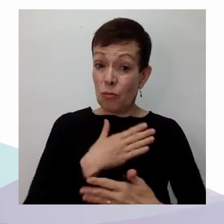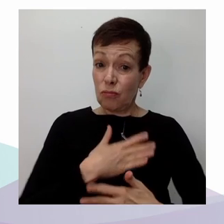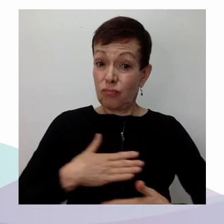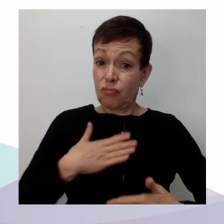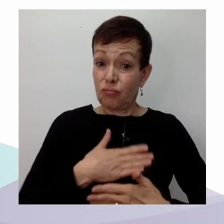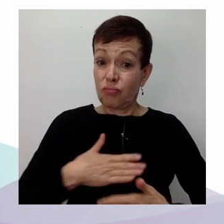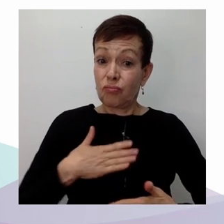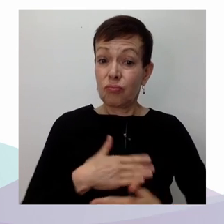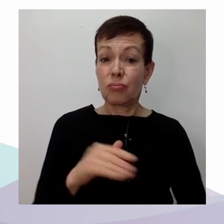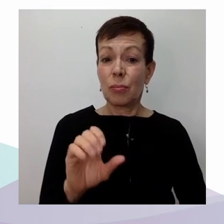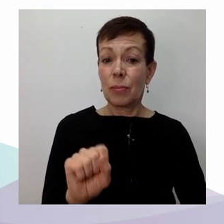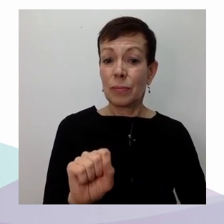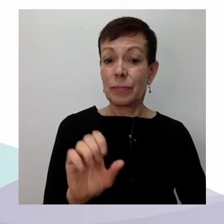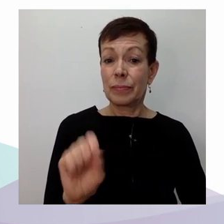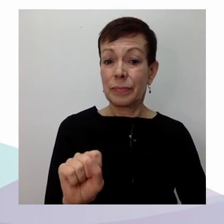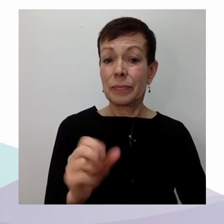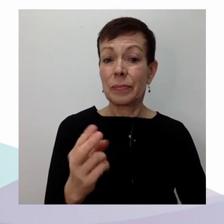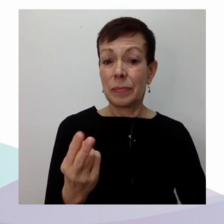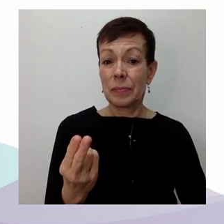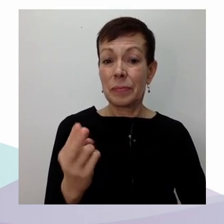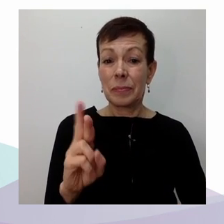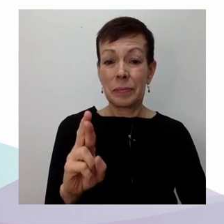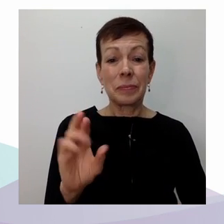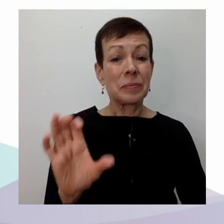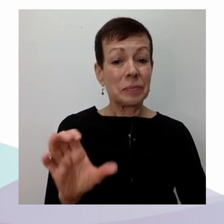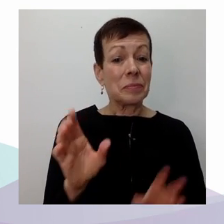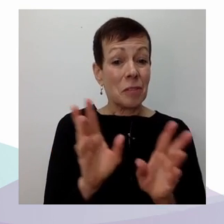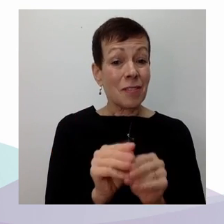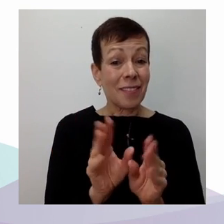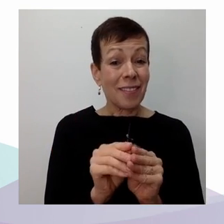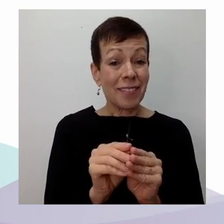prochainement dans le cadre d'un autre événement, voire grand.